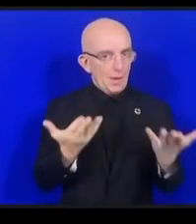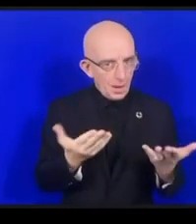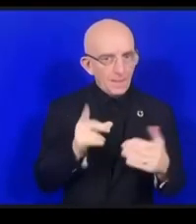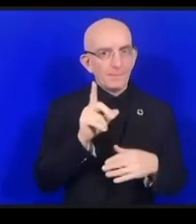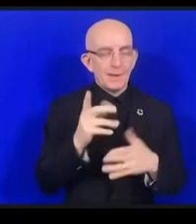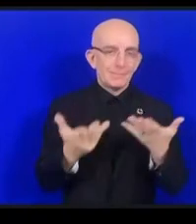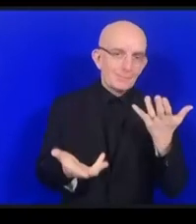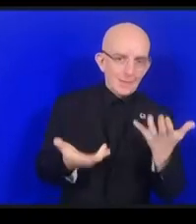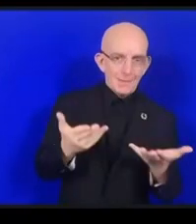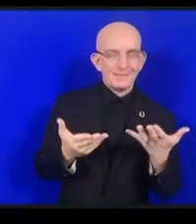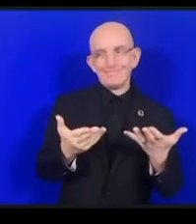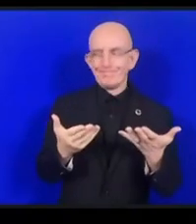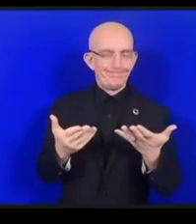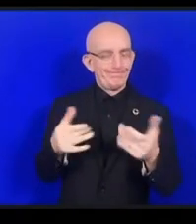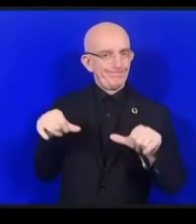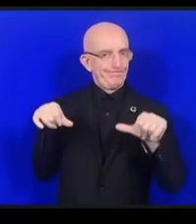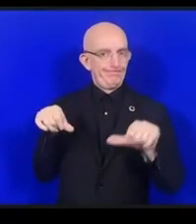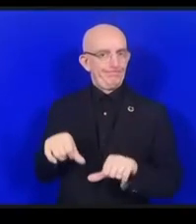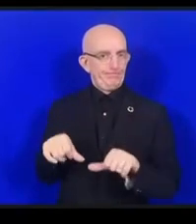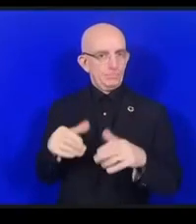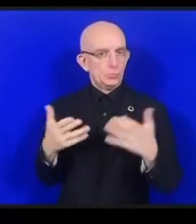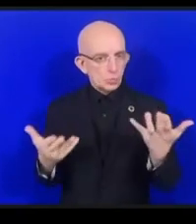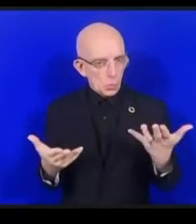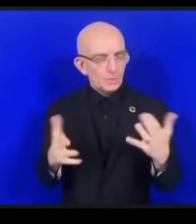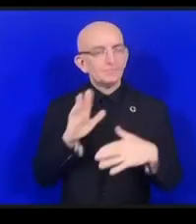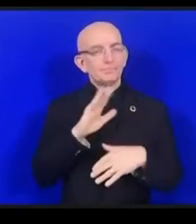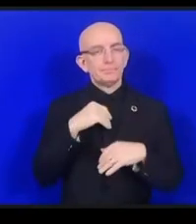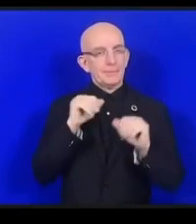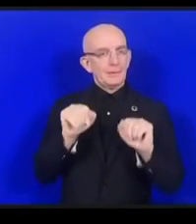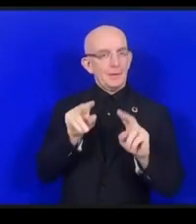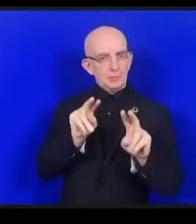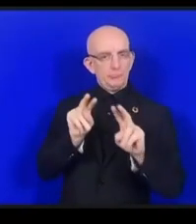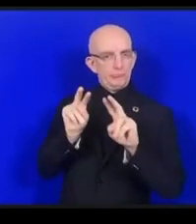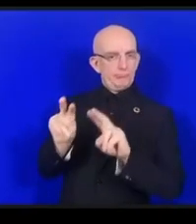インターネットオブティングスのダイナミックコアリッンを代表してきています